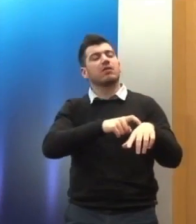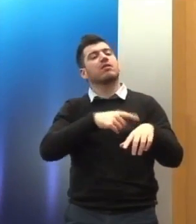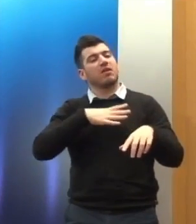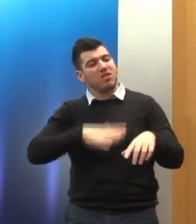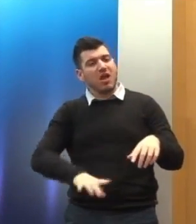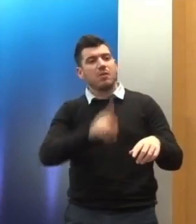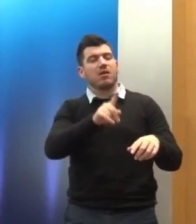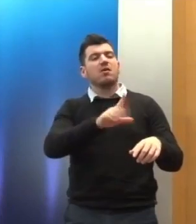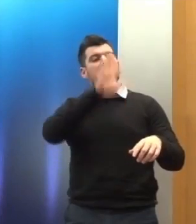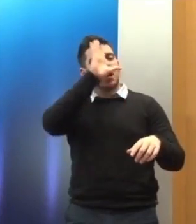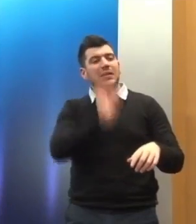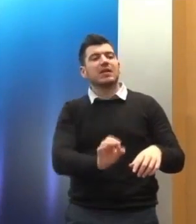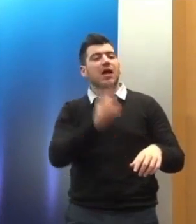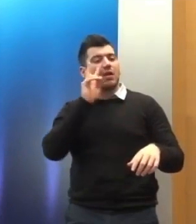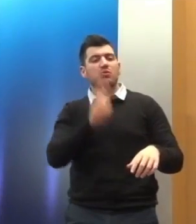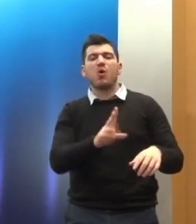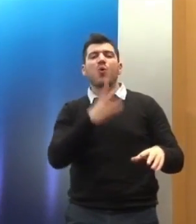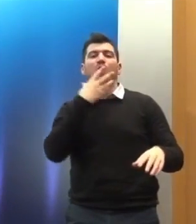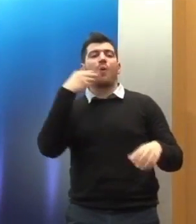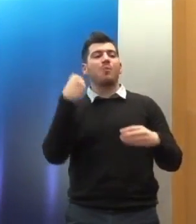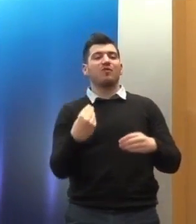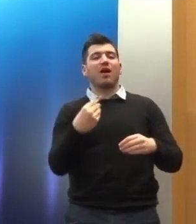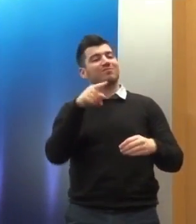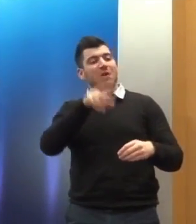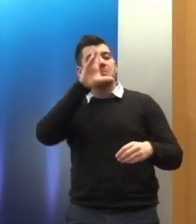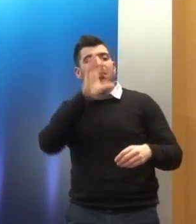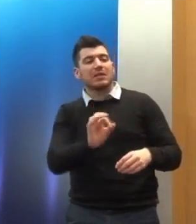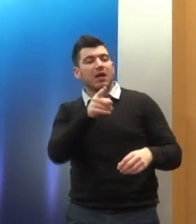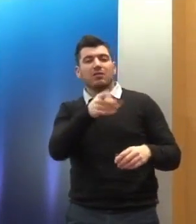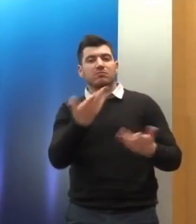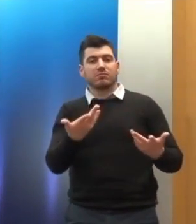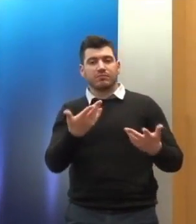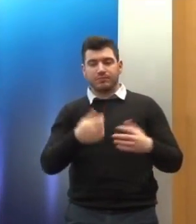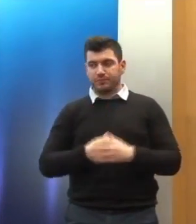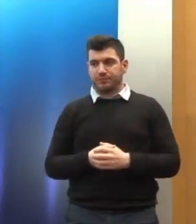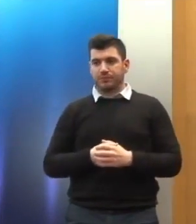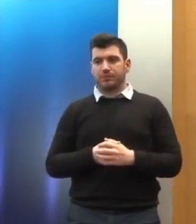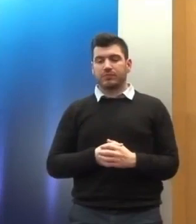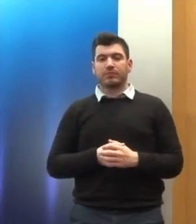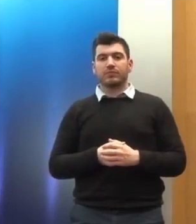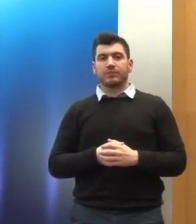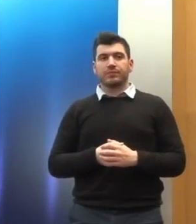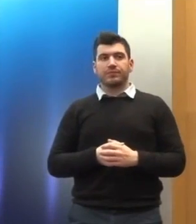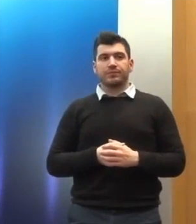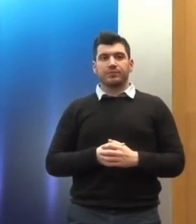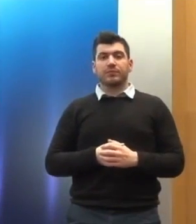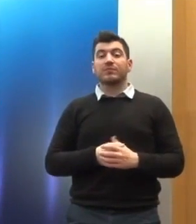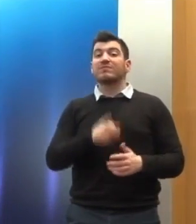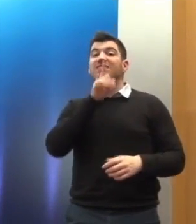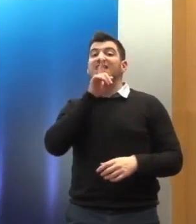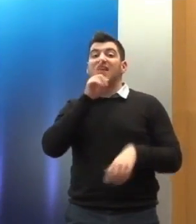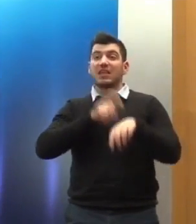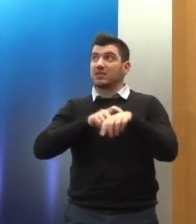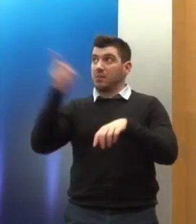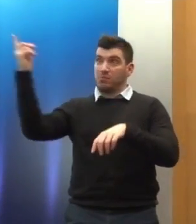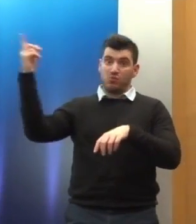ωρεοποίηση. Αυτό πρέπει να σας πω ότι ακόμη και κατά την ίδια την ώρα της εξέτασης